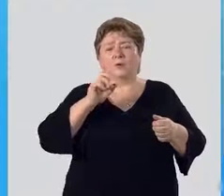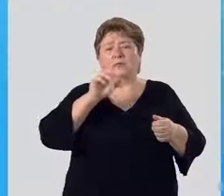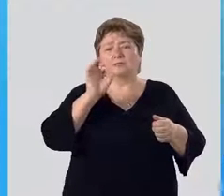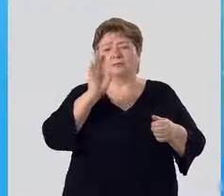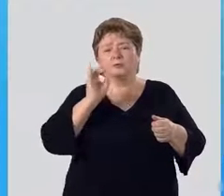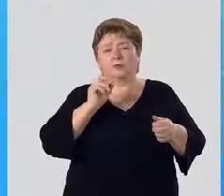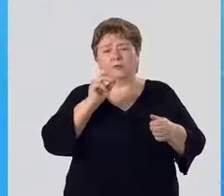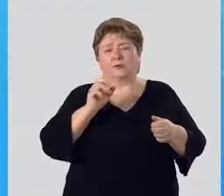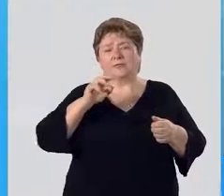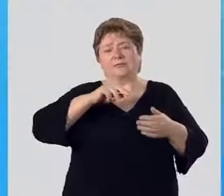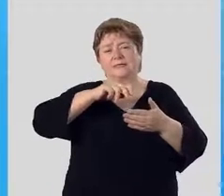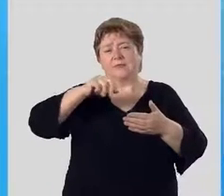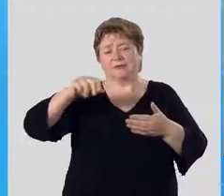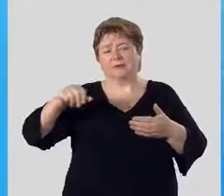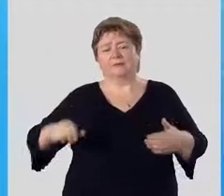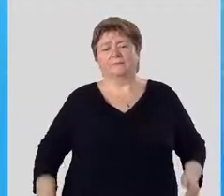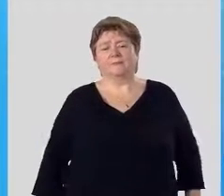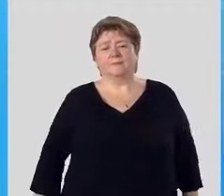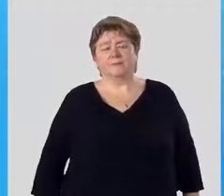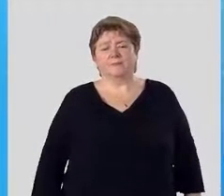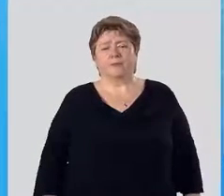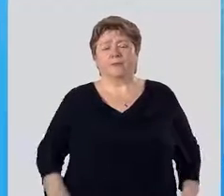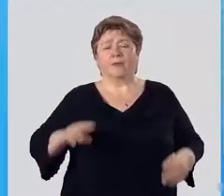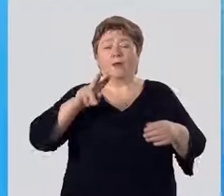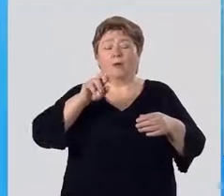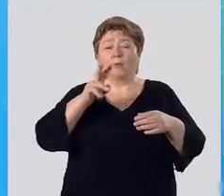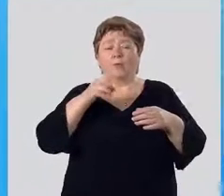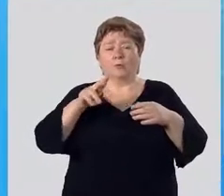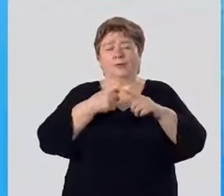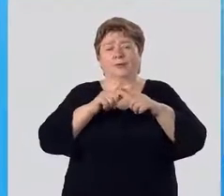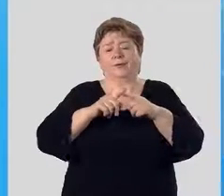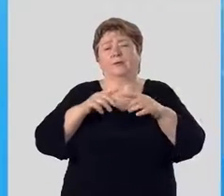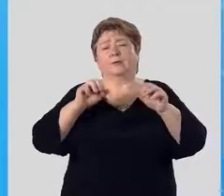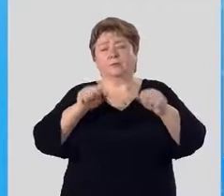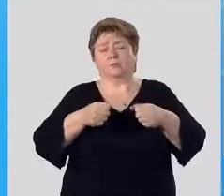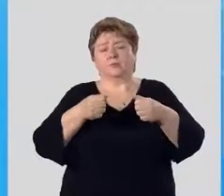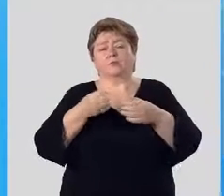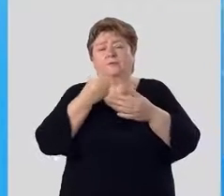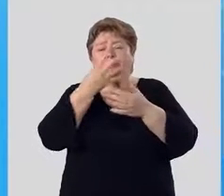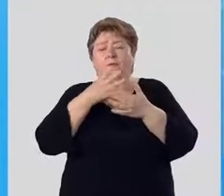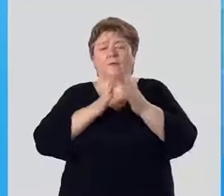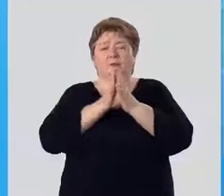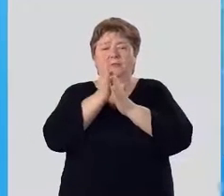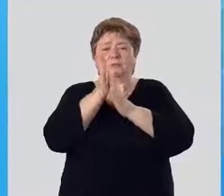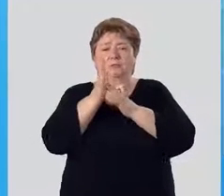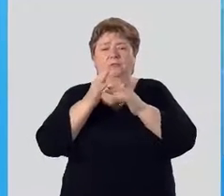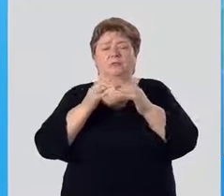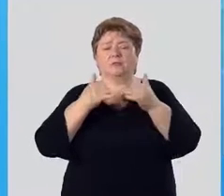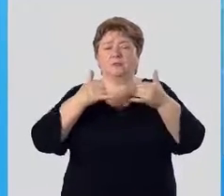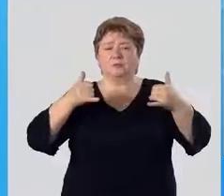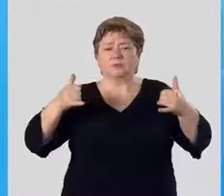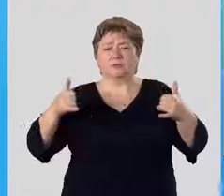зерновка, семянка. Плод – это приспособление цветкового растения к